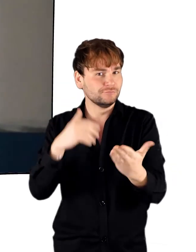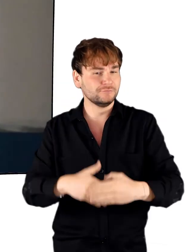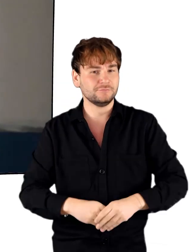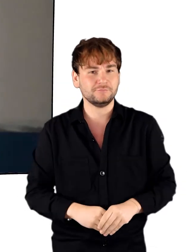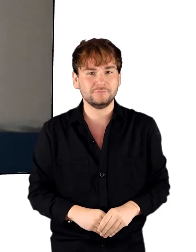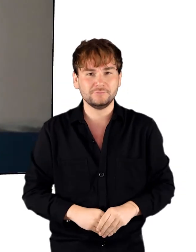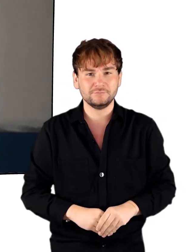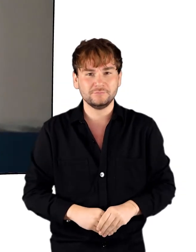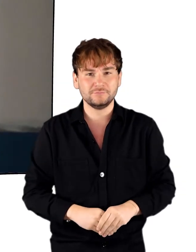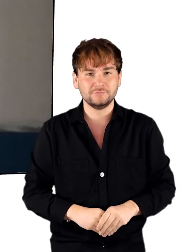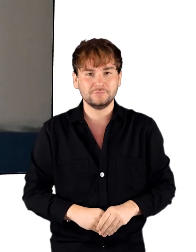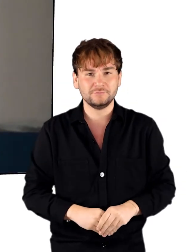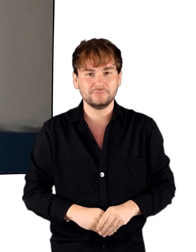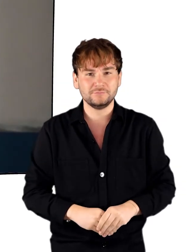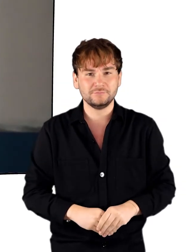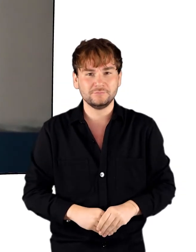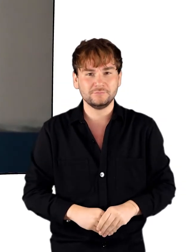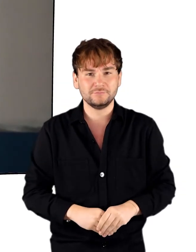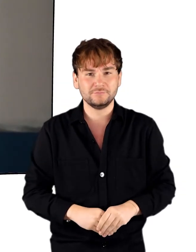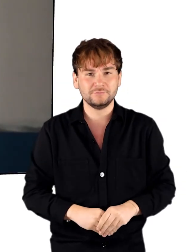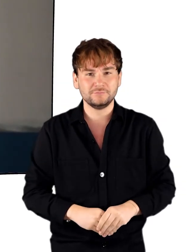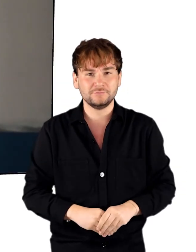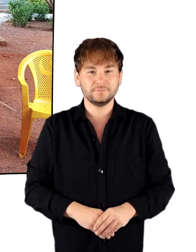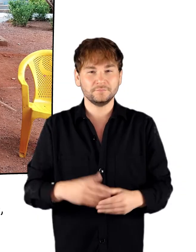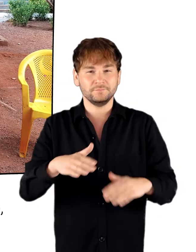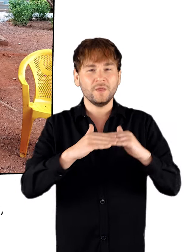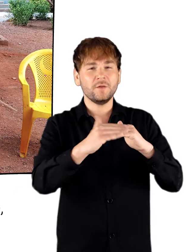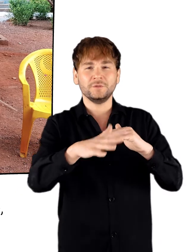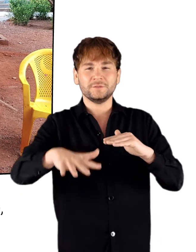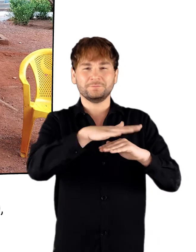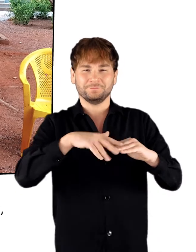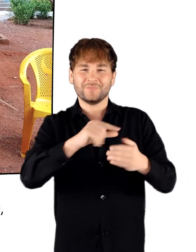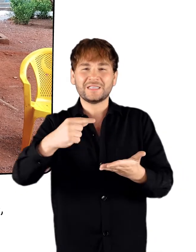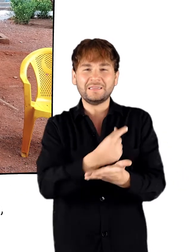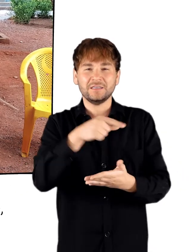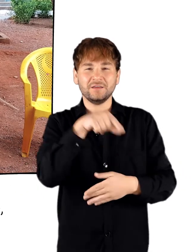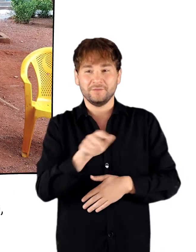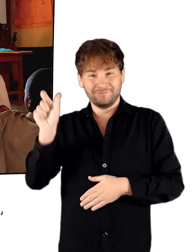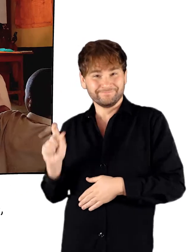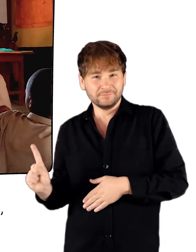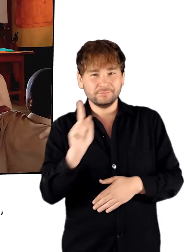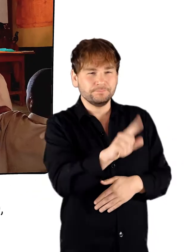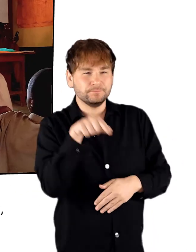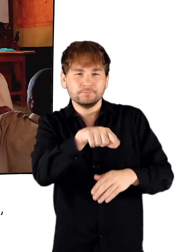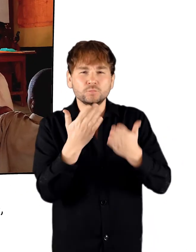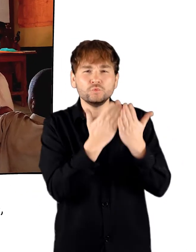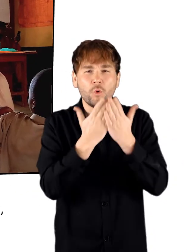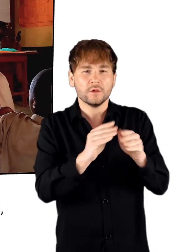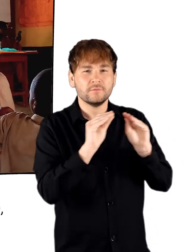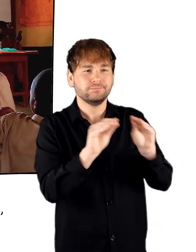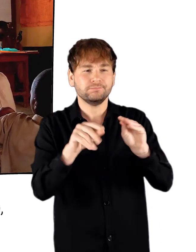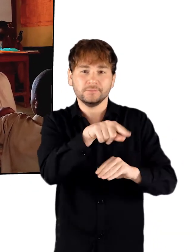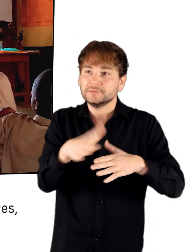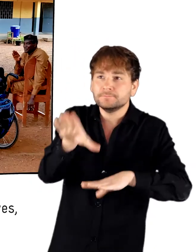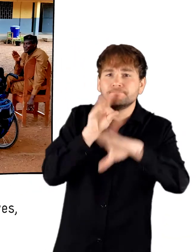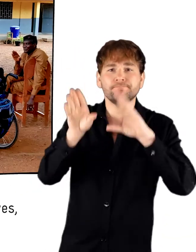le cadre éducatif avec le voyage, par exemple. Elle, DEATS a visité une école en Guinée qui a déjà acquis de l